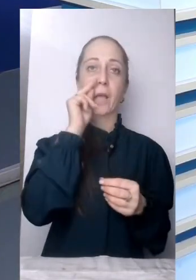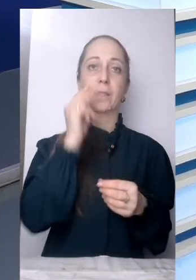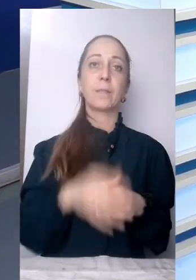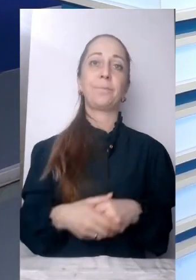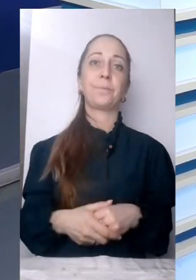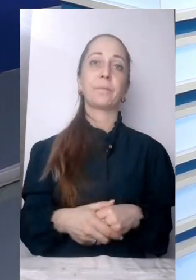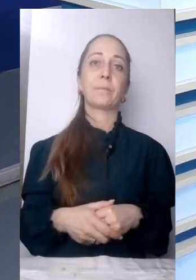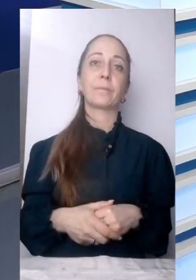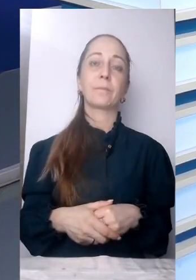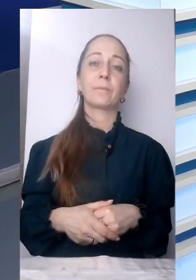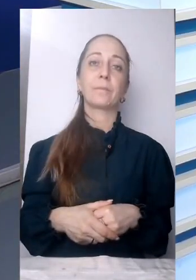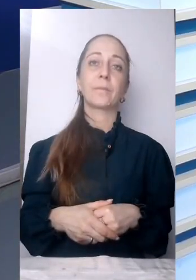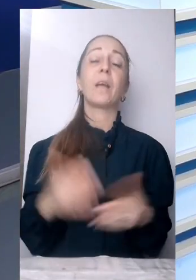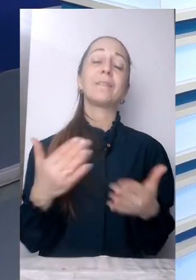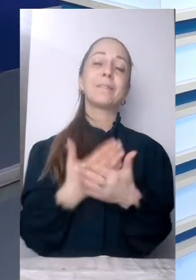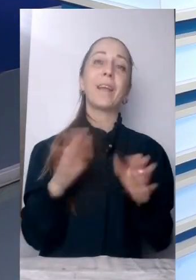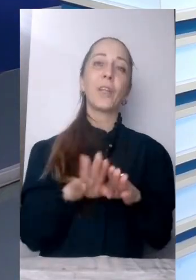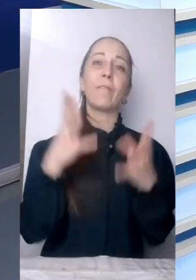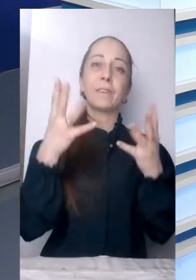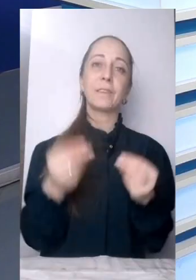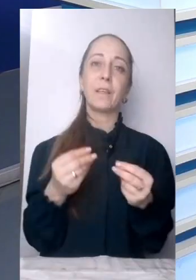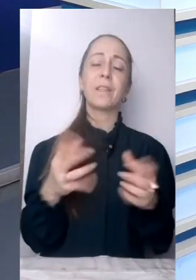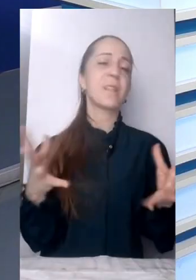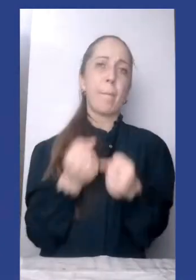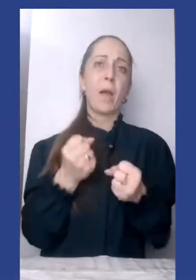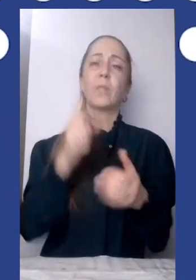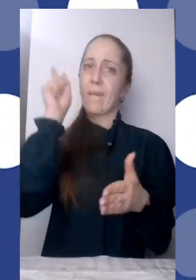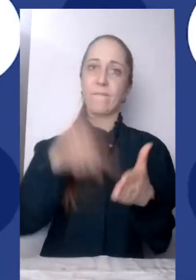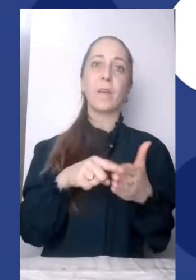Такі новини дня. Тримаємося, віримо, Україна переможе.